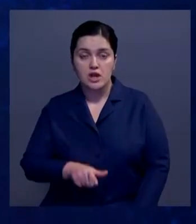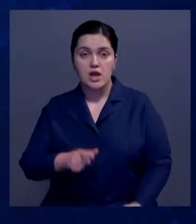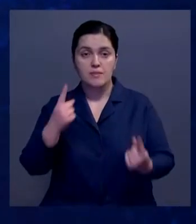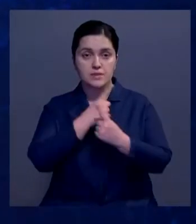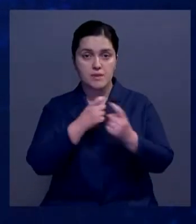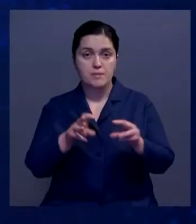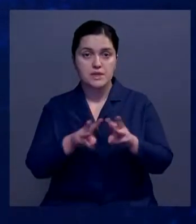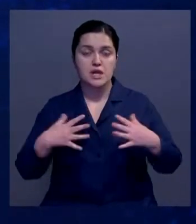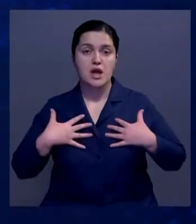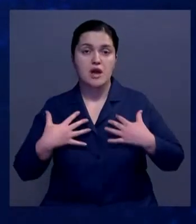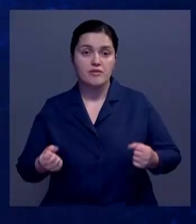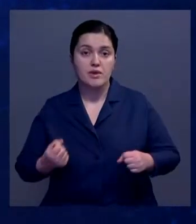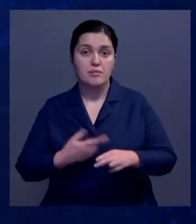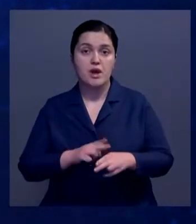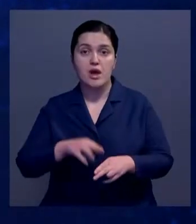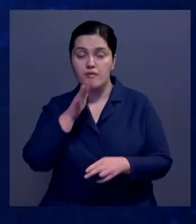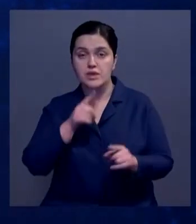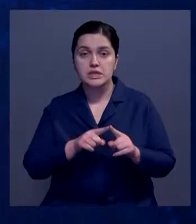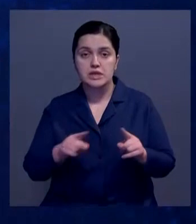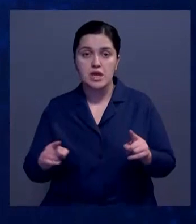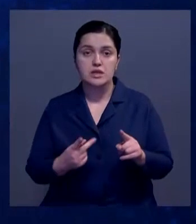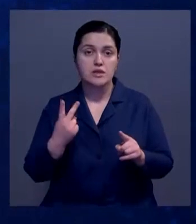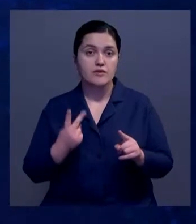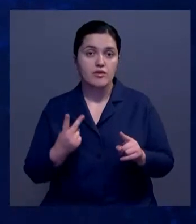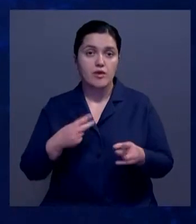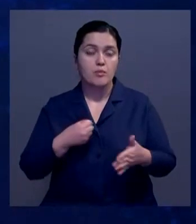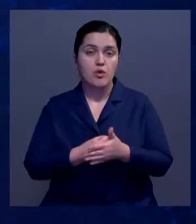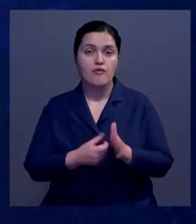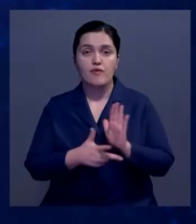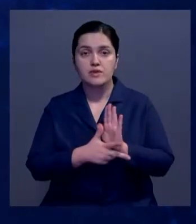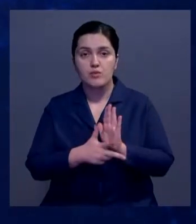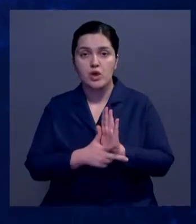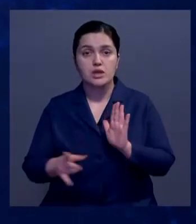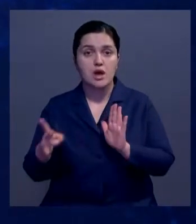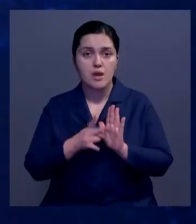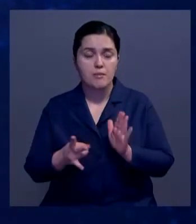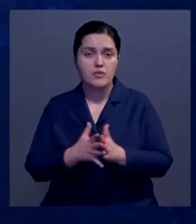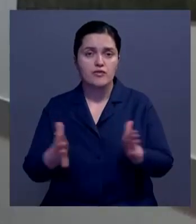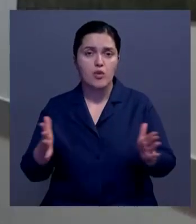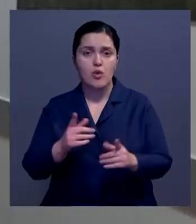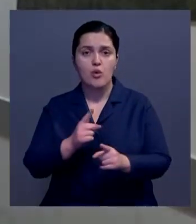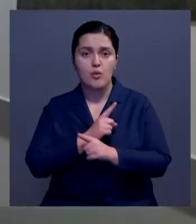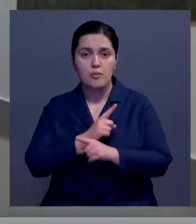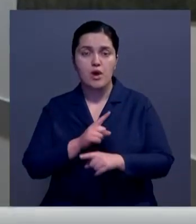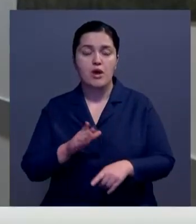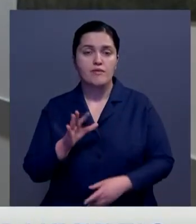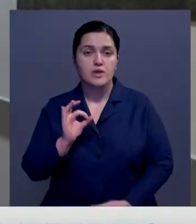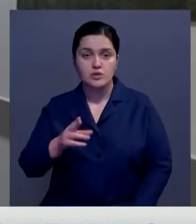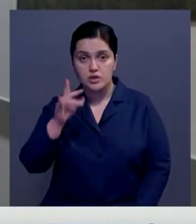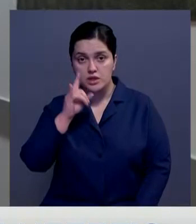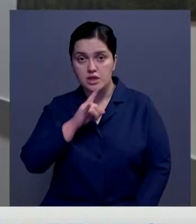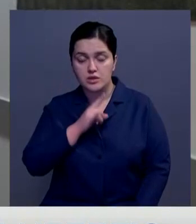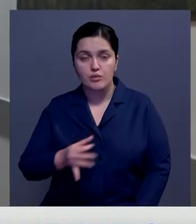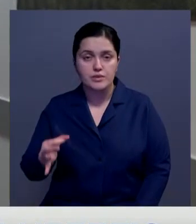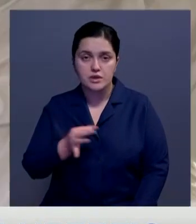Об этом сообщили в Минздраве. Данные приводятся за период со 2 по 8 ноября. Больше всего летальных случаев зафиксировано в